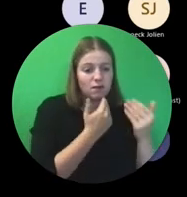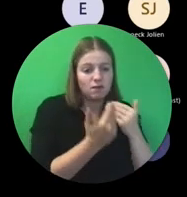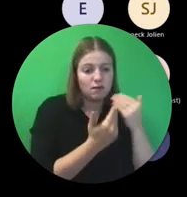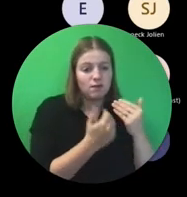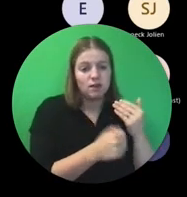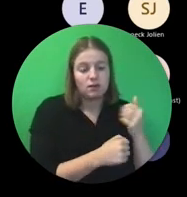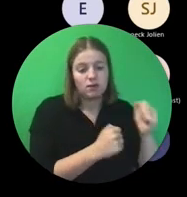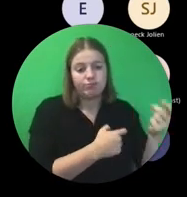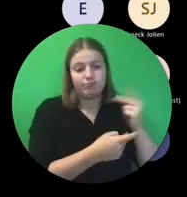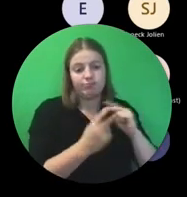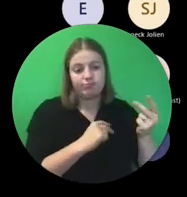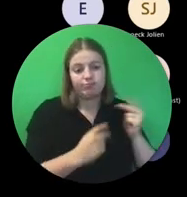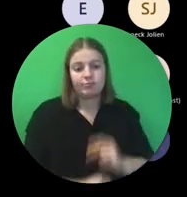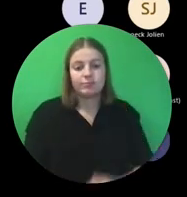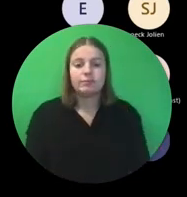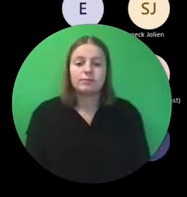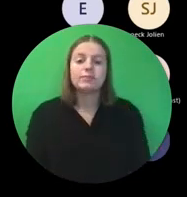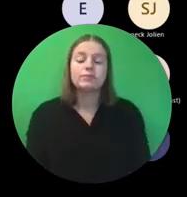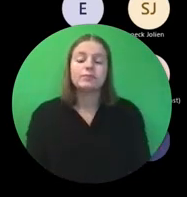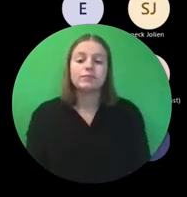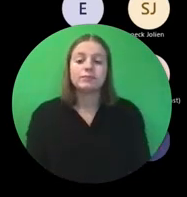antwoord op die vraag te kunnen krijgen.